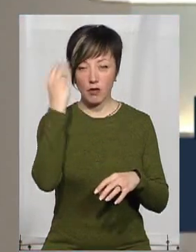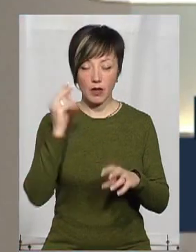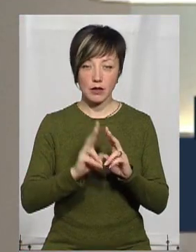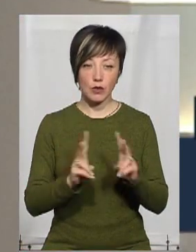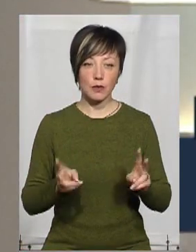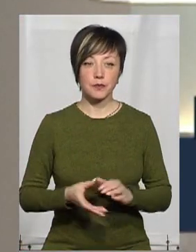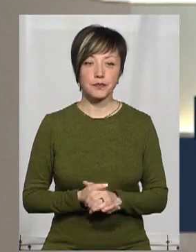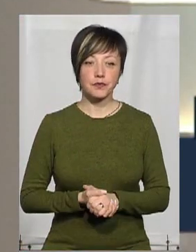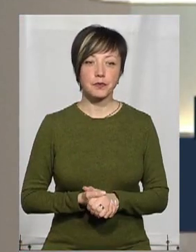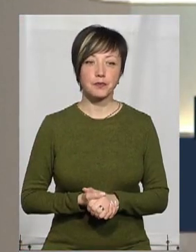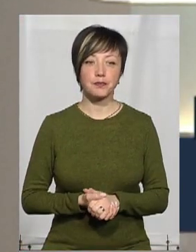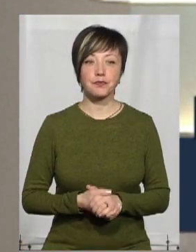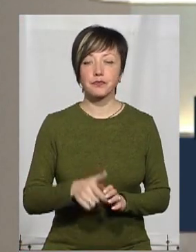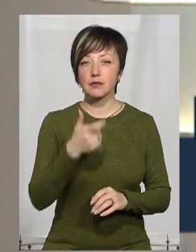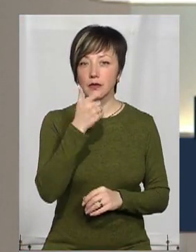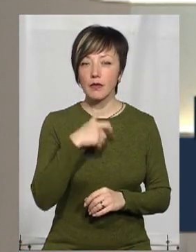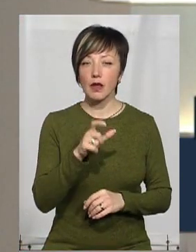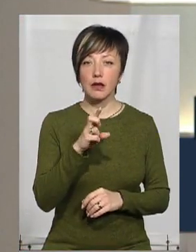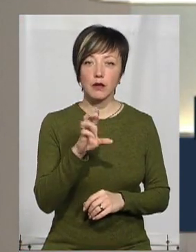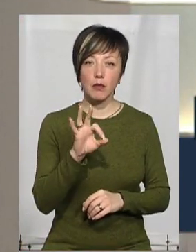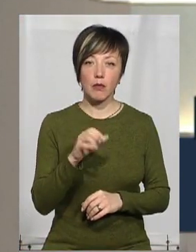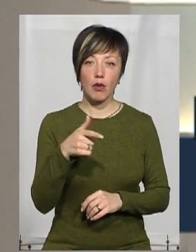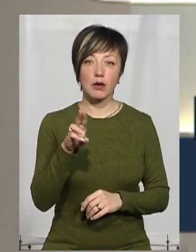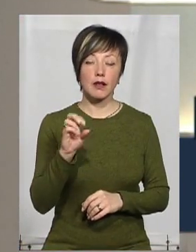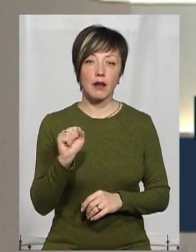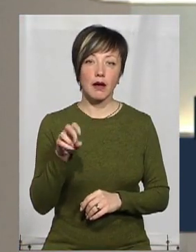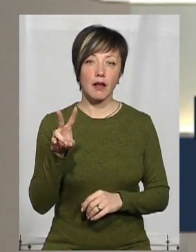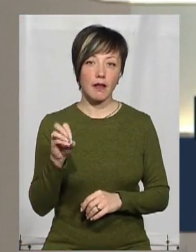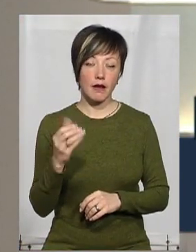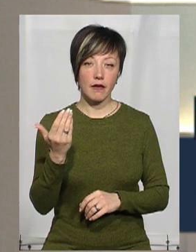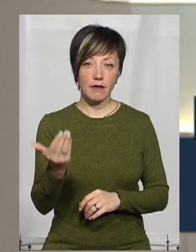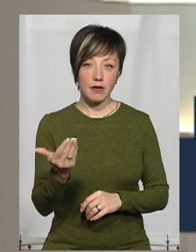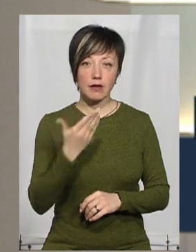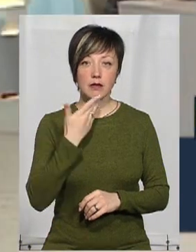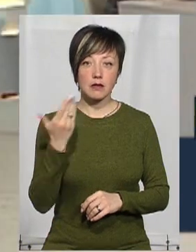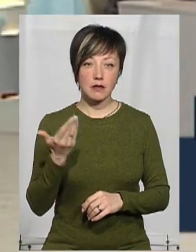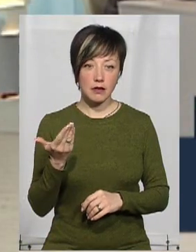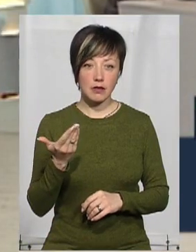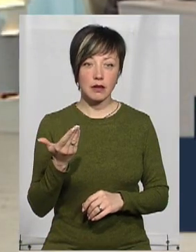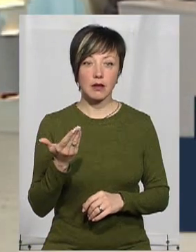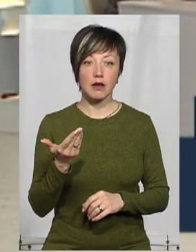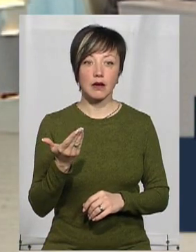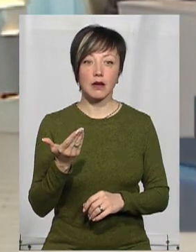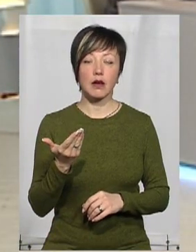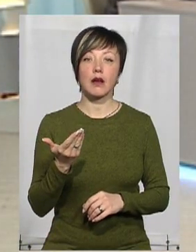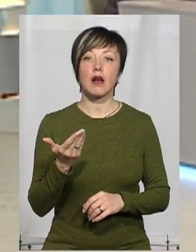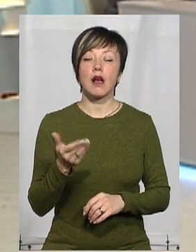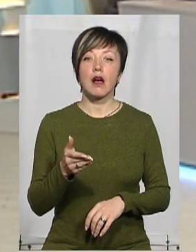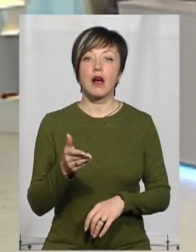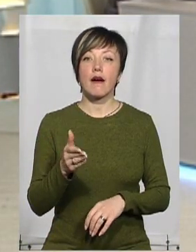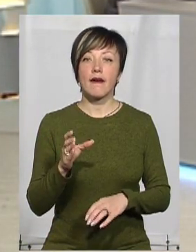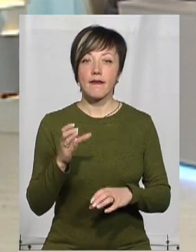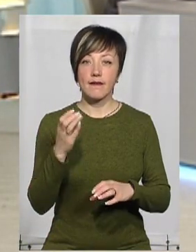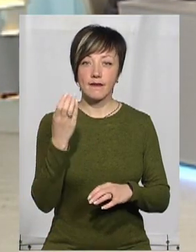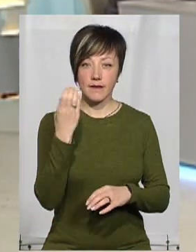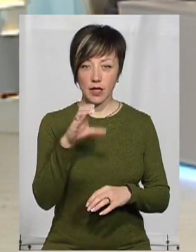Пане Богдане, ви у своєму відео зверненні з Ольгою Васильюк сказали,